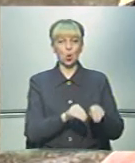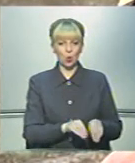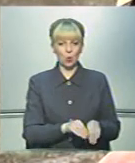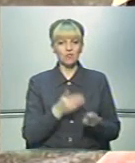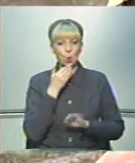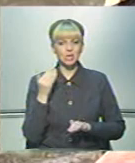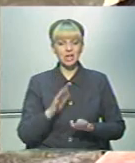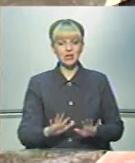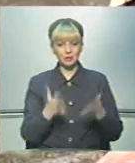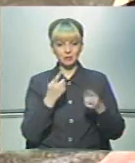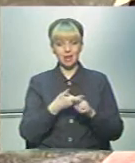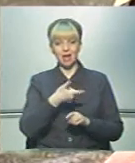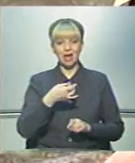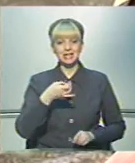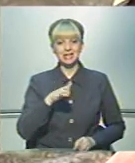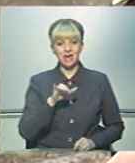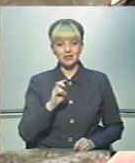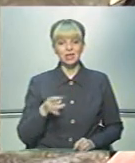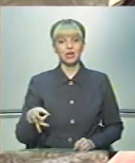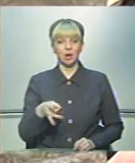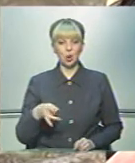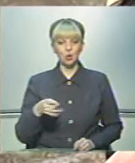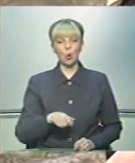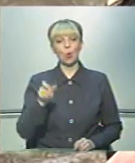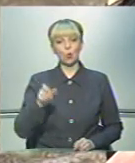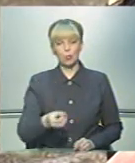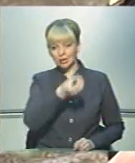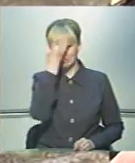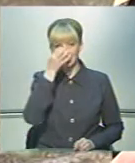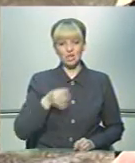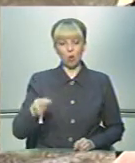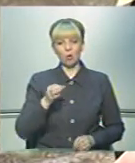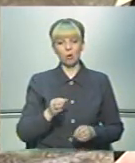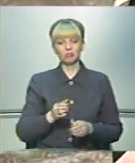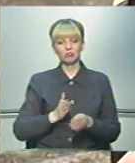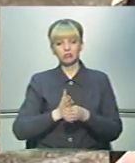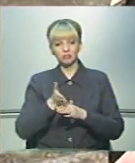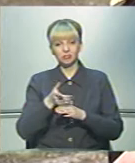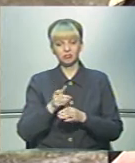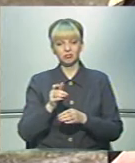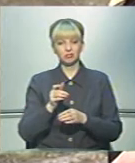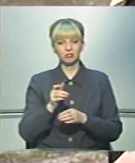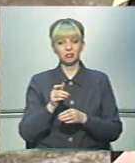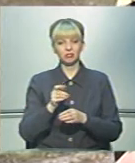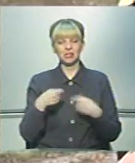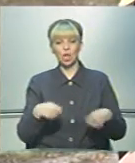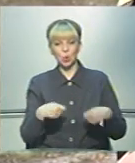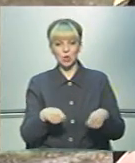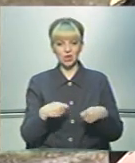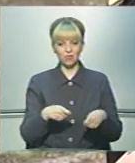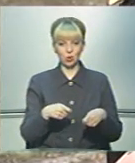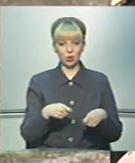Останній випадок – це Герсаївський район. Громадин Хмельницької області заїхав на торгівлю